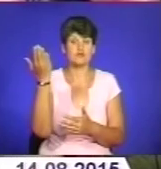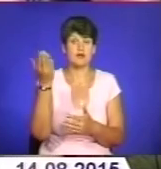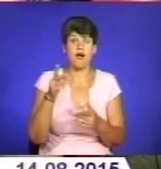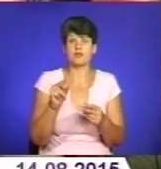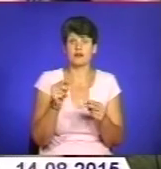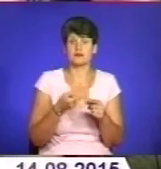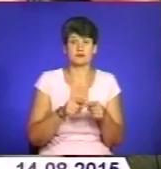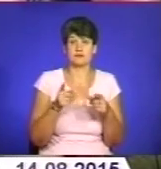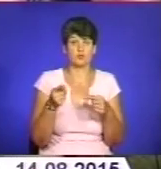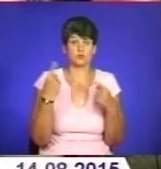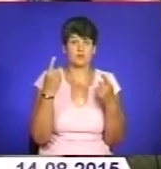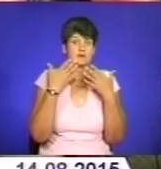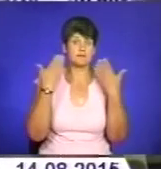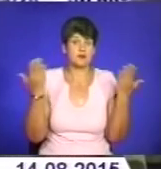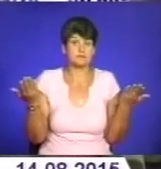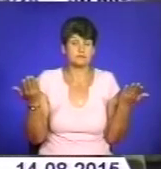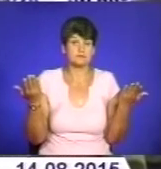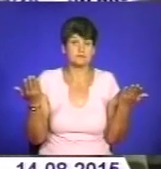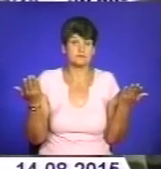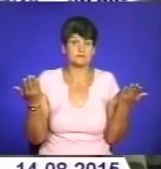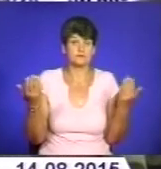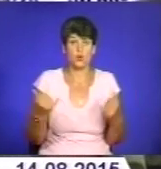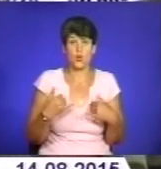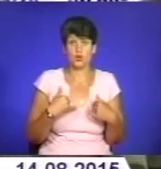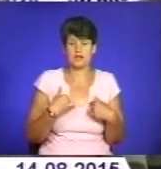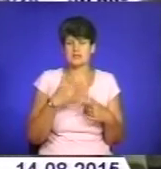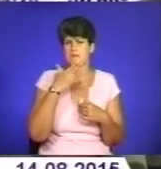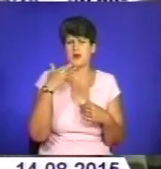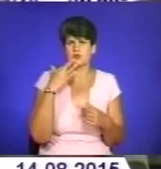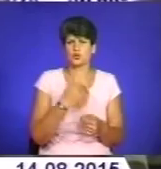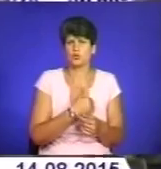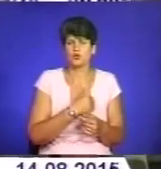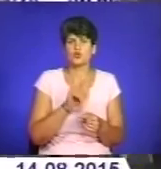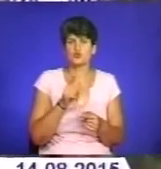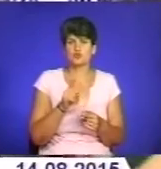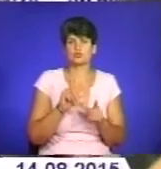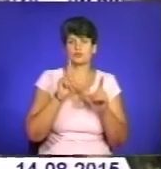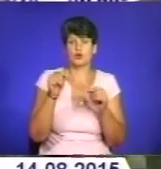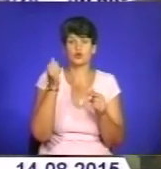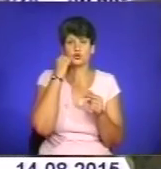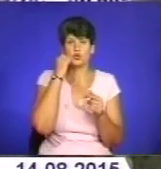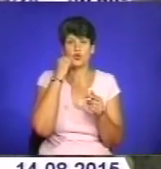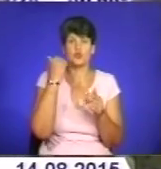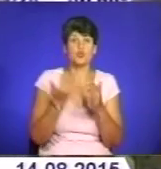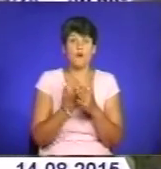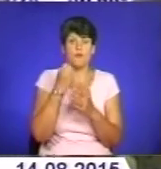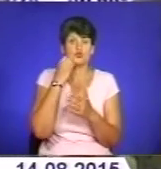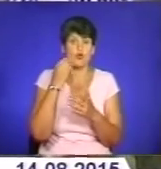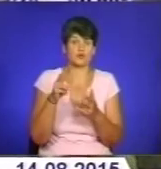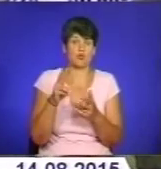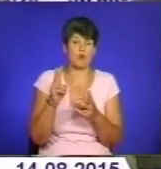на Тернопільщині досі немає. У нас багато добровольців чомусь призвалися в Новомосковському комісаріаті,